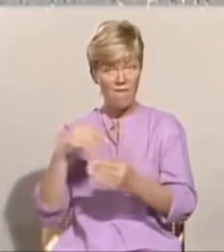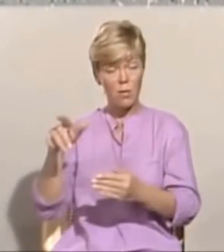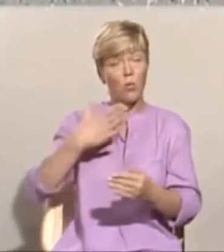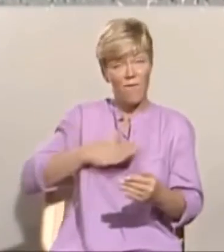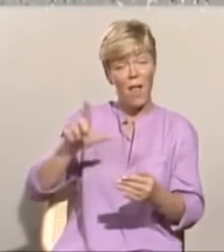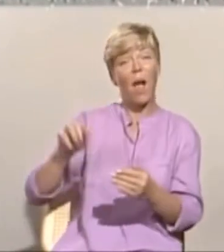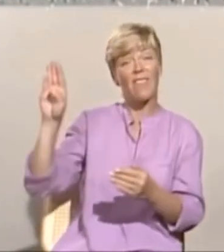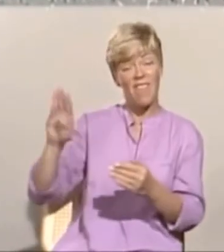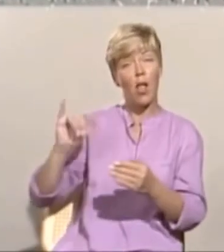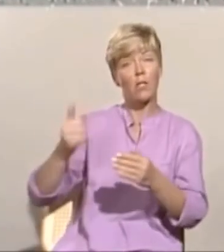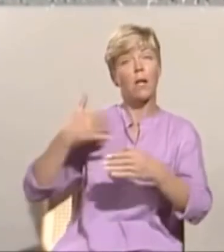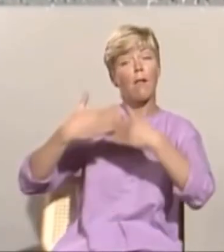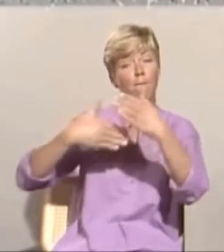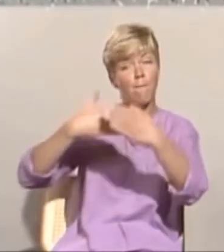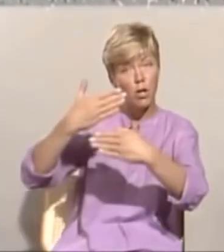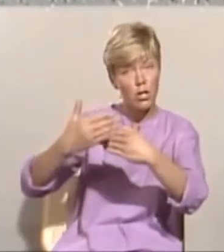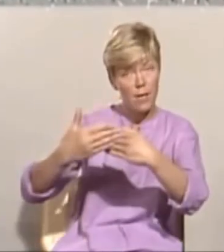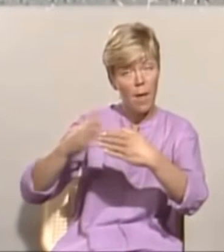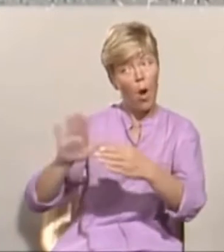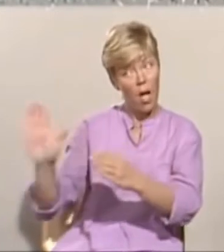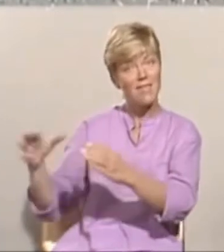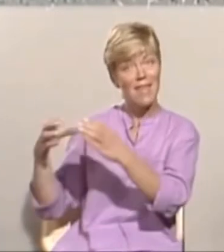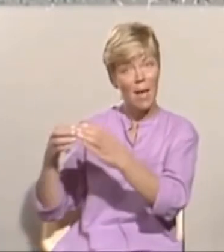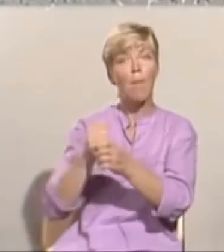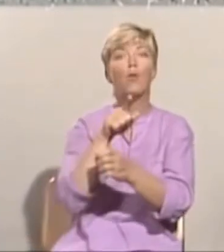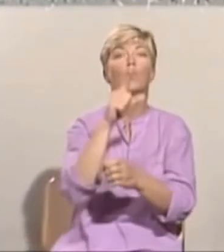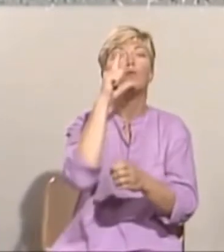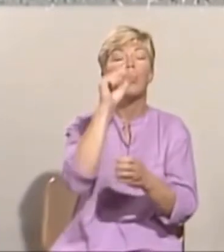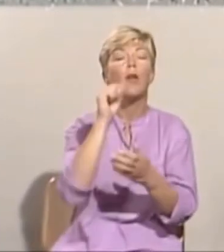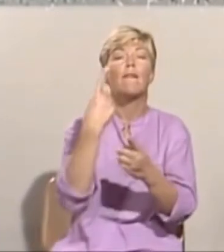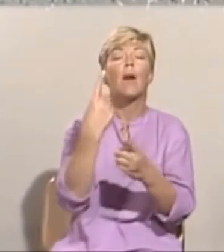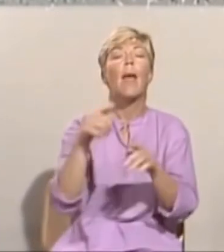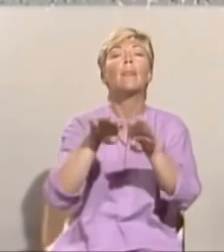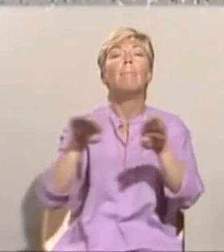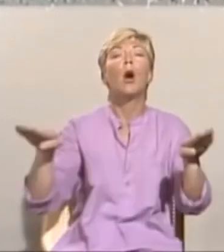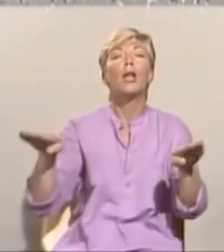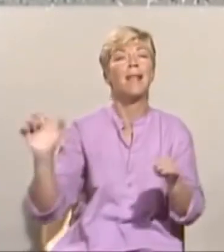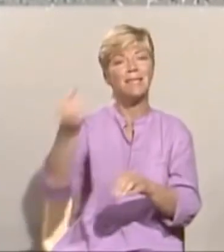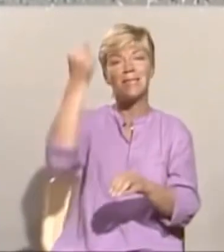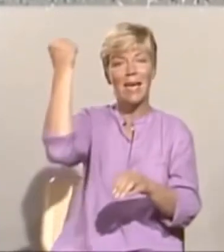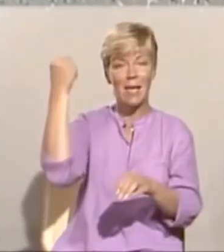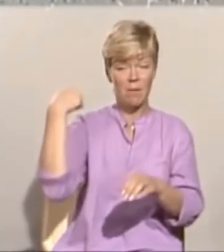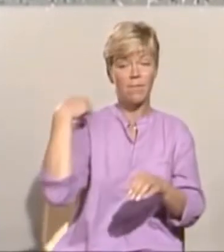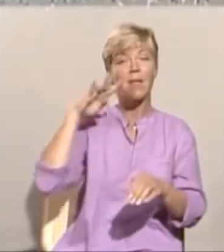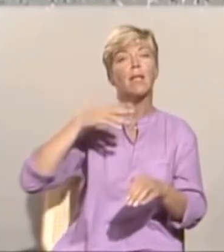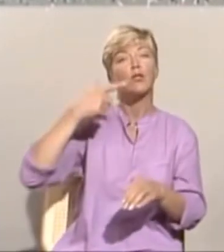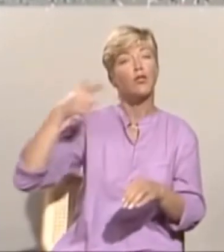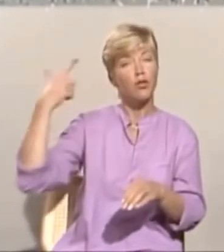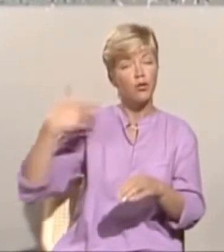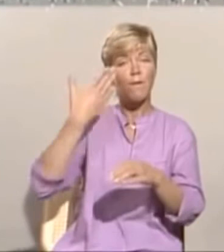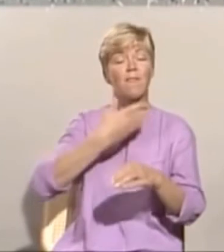villokregeringen skal fortsette, så må du sørge for en borgerlig seier. I 77 fikk vi